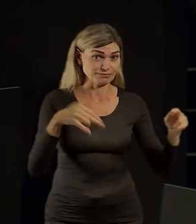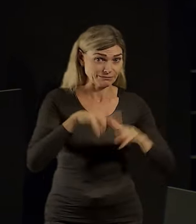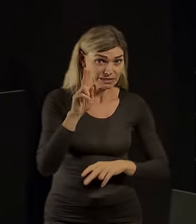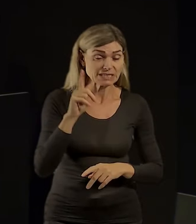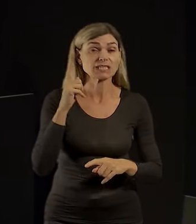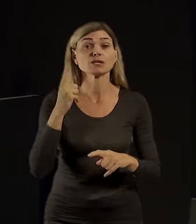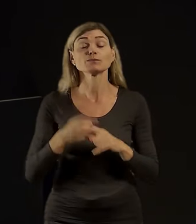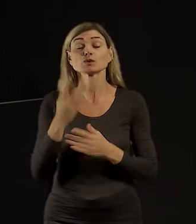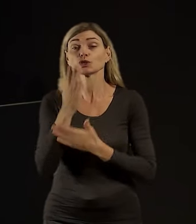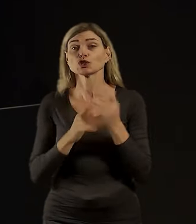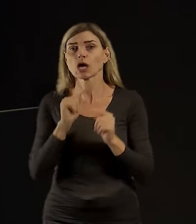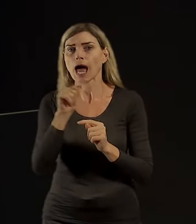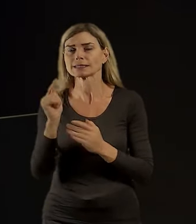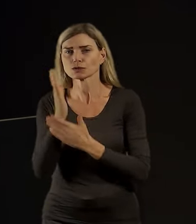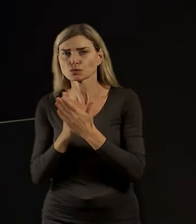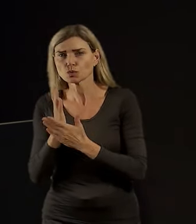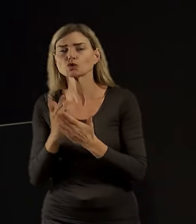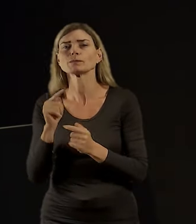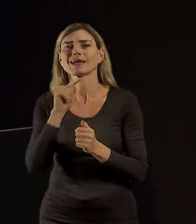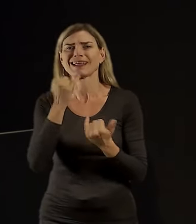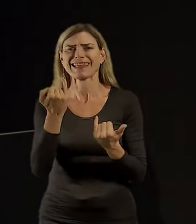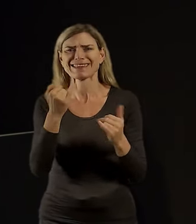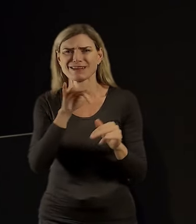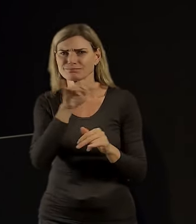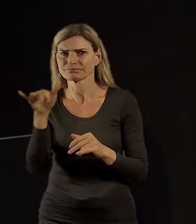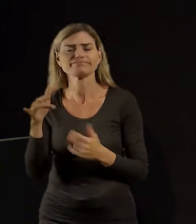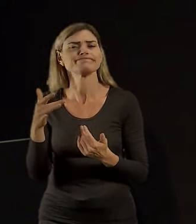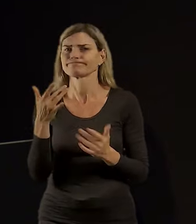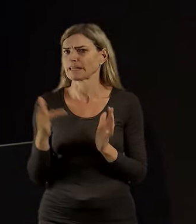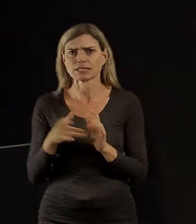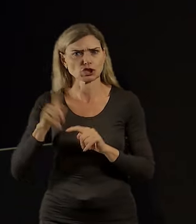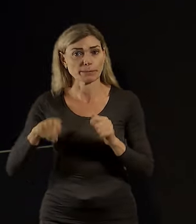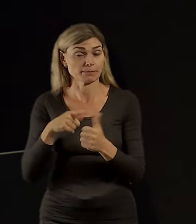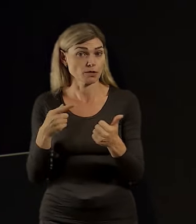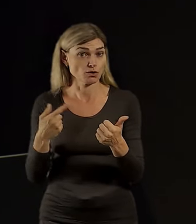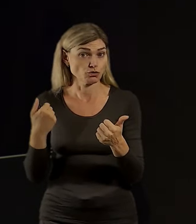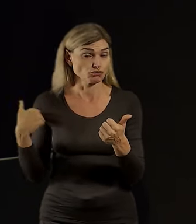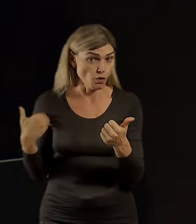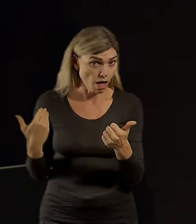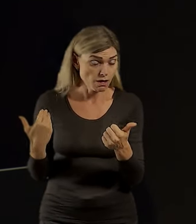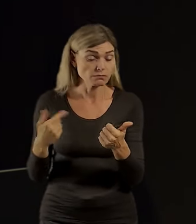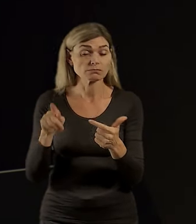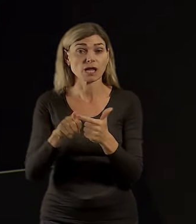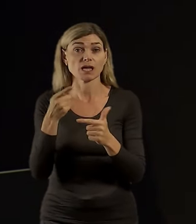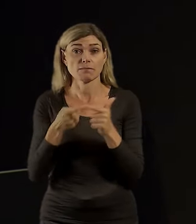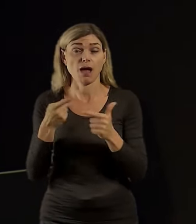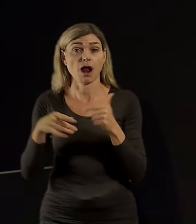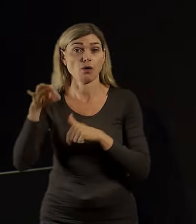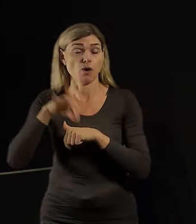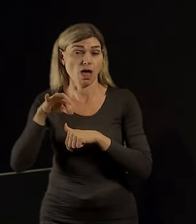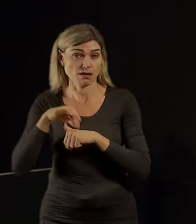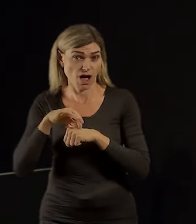některé vybavenosti nám nebudou stačit. Nebudou nám stačit hlavně školy, nebudou nám stačit ordinace